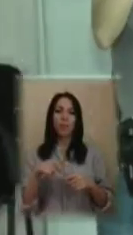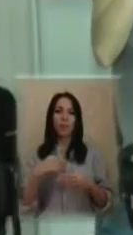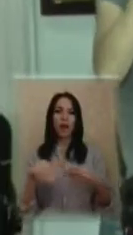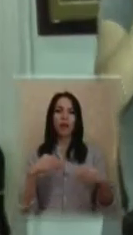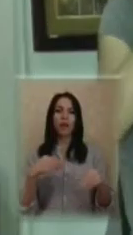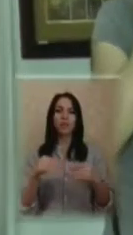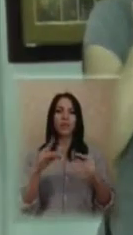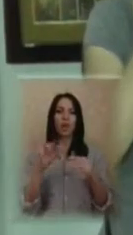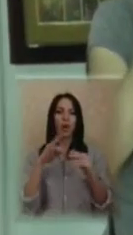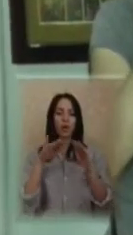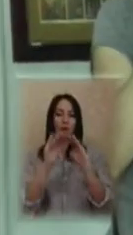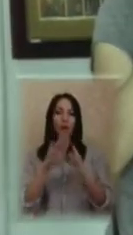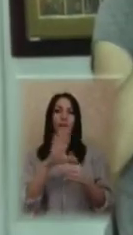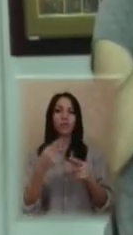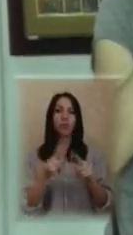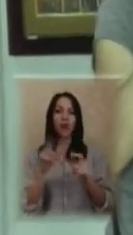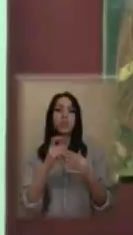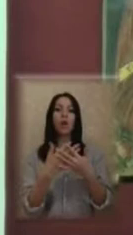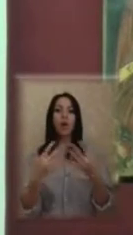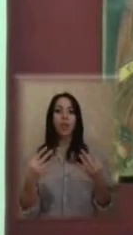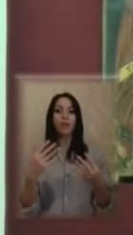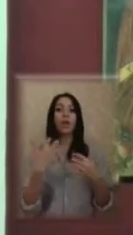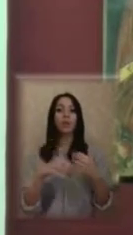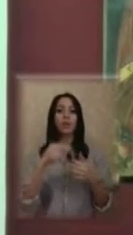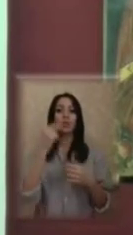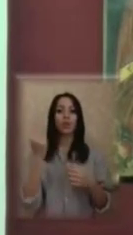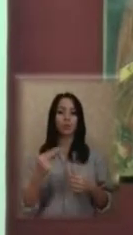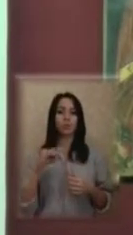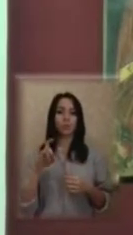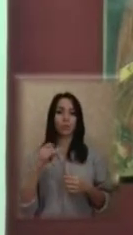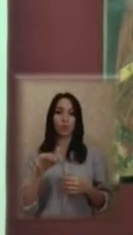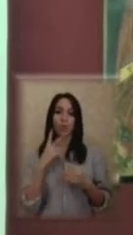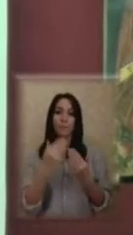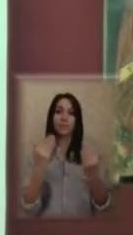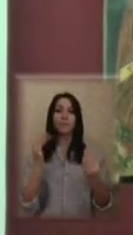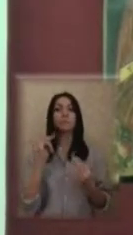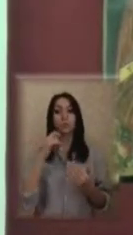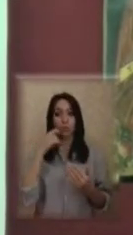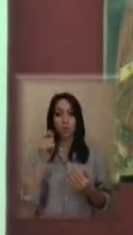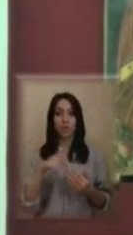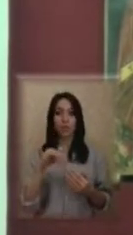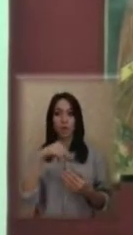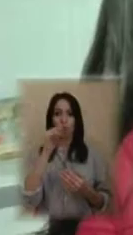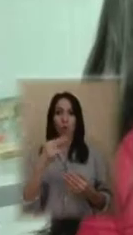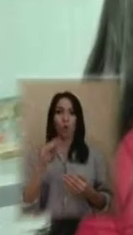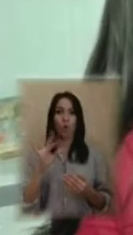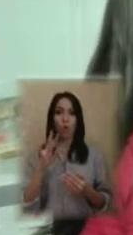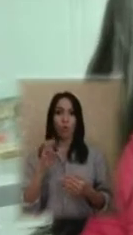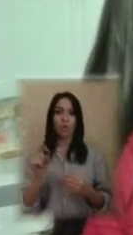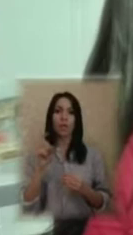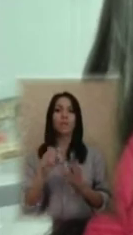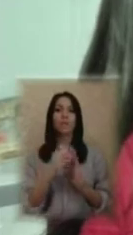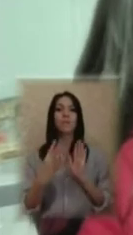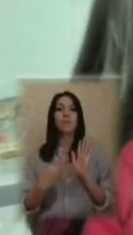твори – з колекції Херсонського художнього музею. Представлено і український іконопис 19-го століття. Роботи